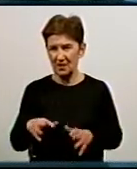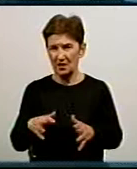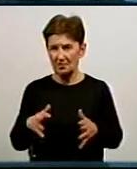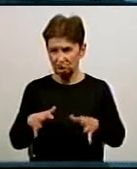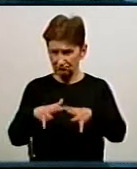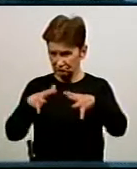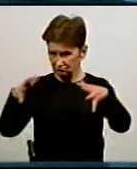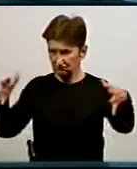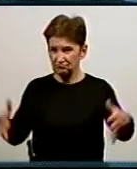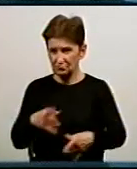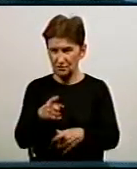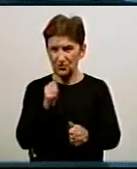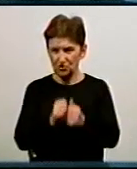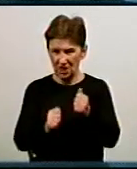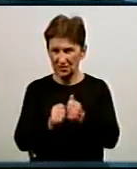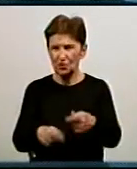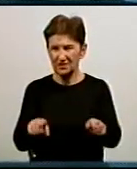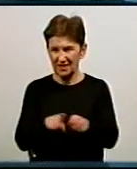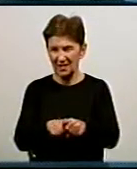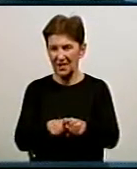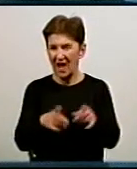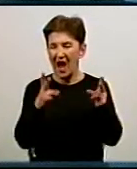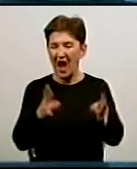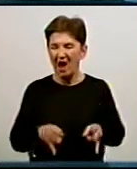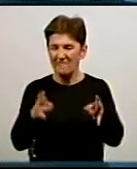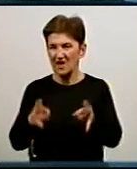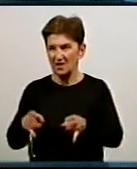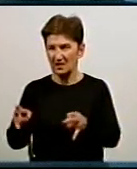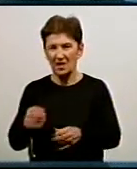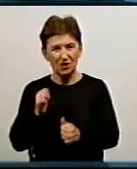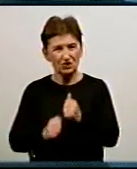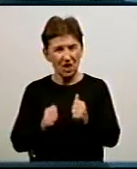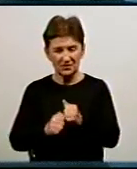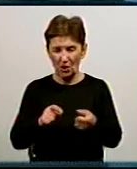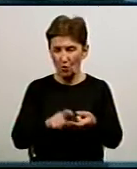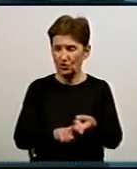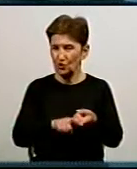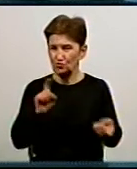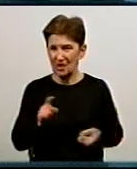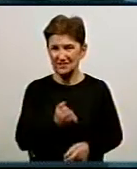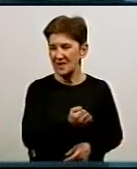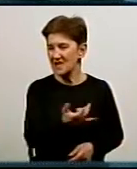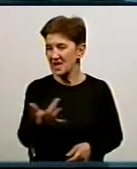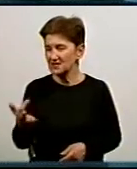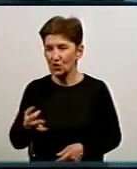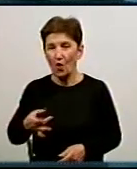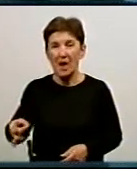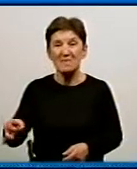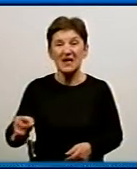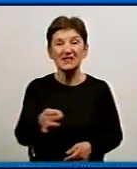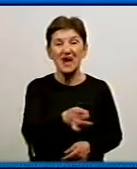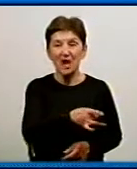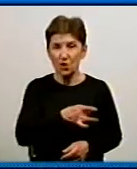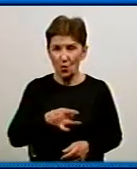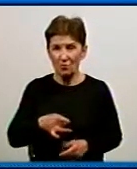часто виникають подібні аварії, отже, як часто на рік відключаються кілька мікрорайонів, якщо порівнювати з